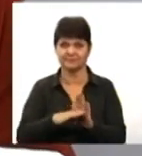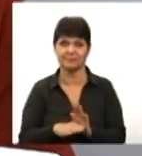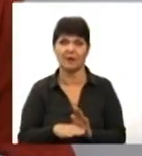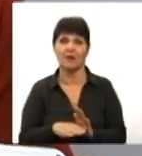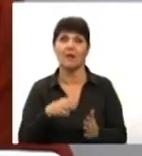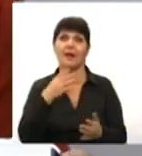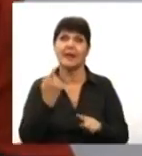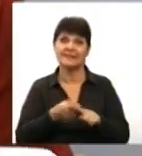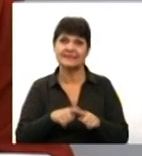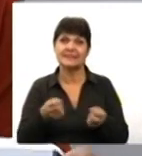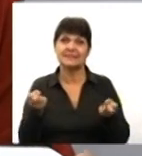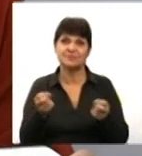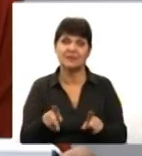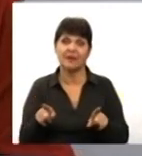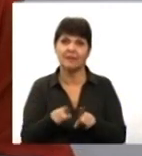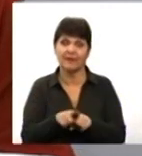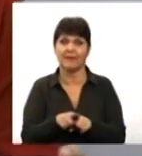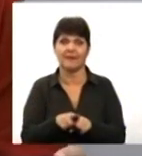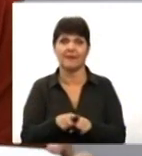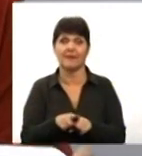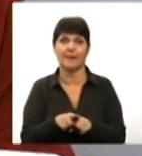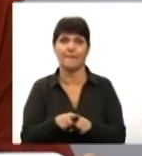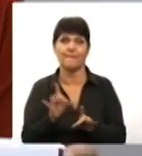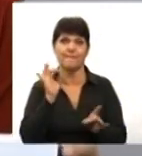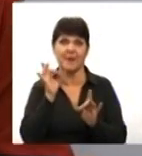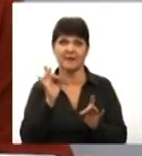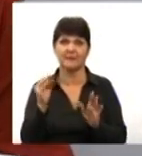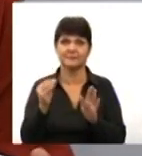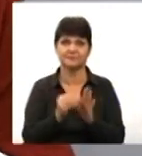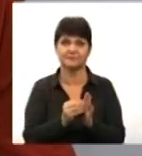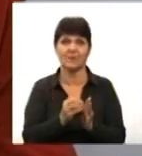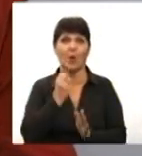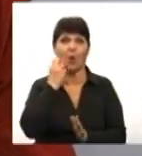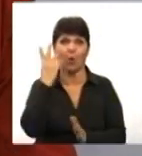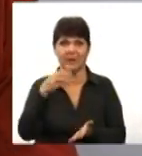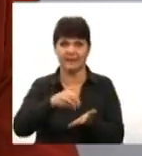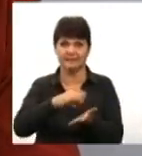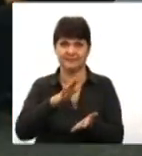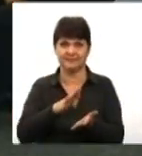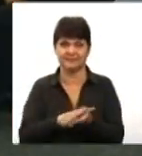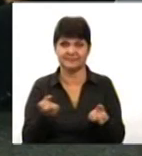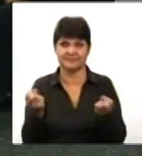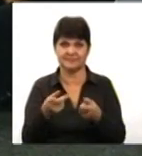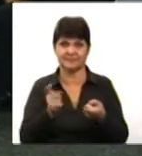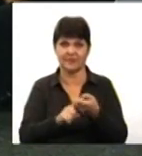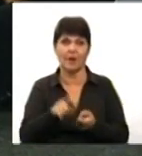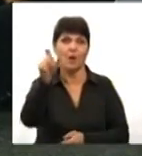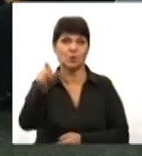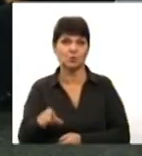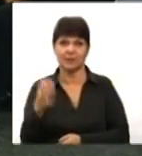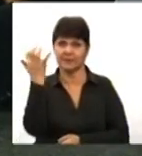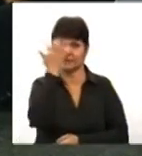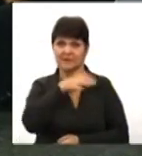маяк був створений саме таким, який активується на вимогу. Для того, щоб його активувати, незряча людина використовує